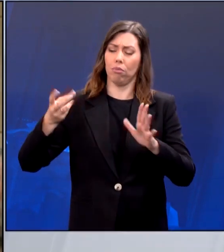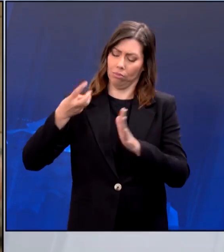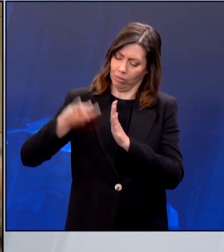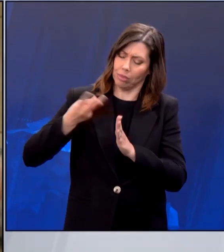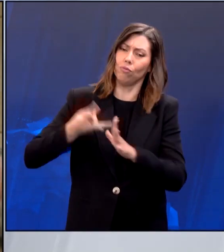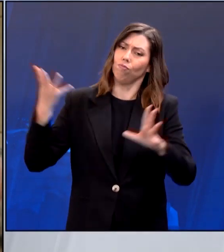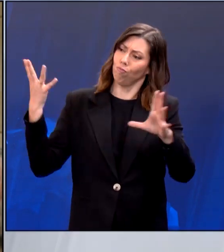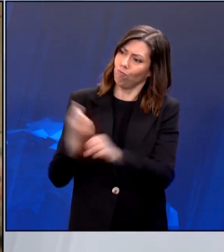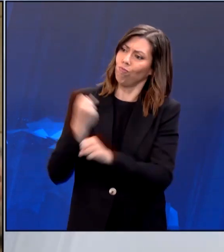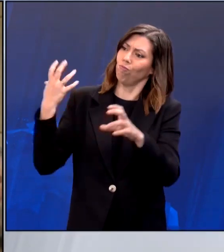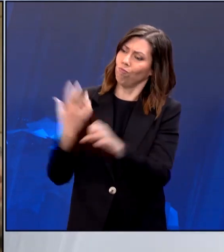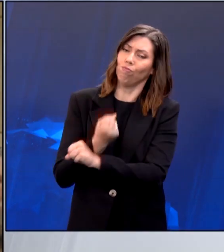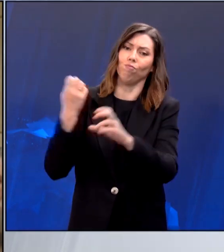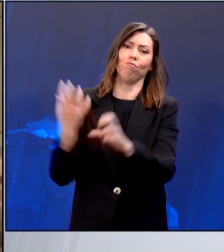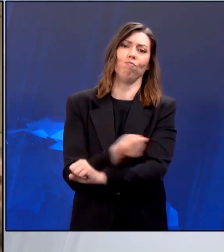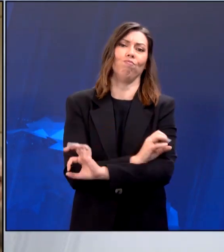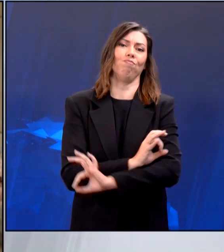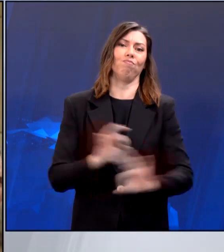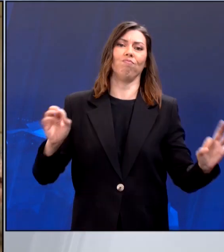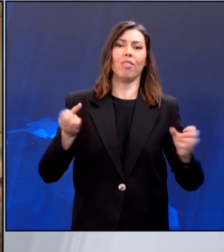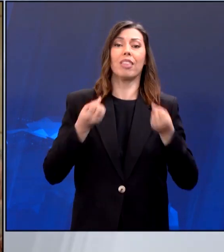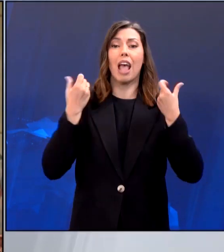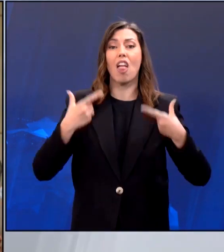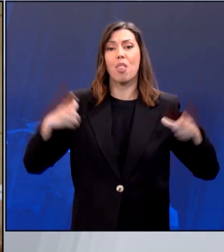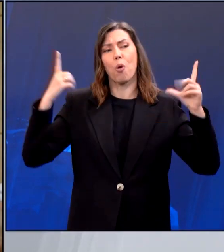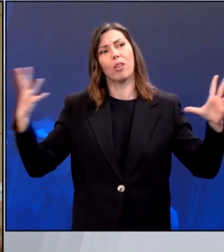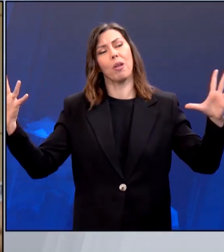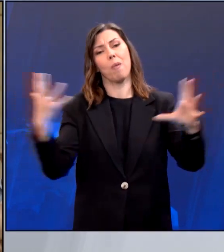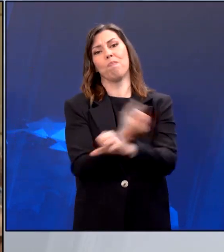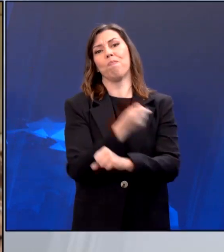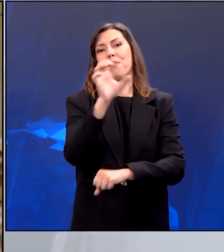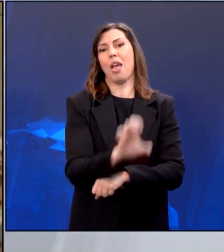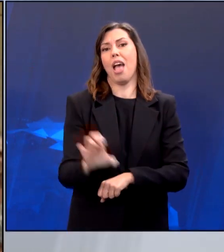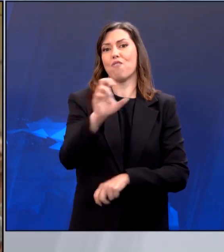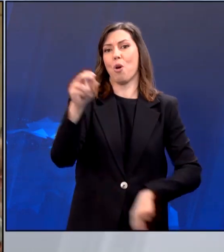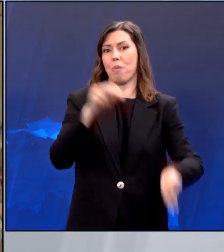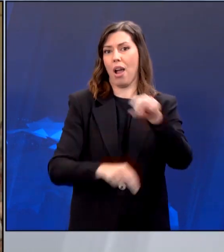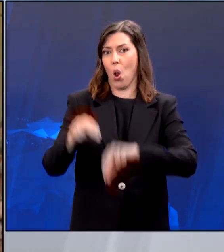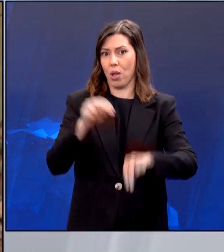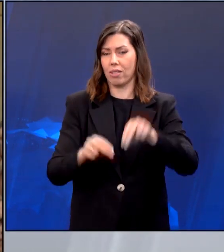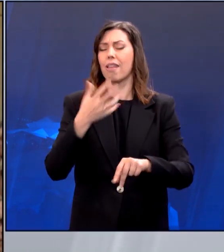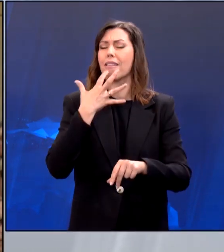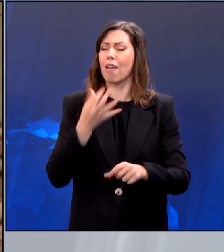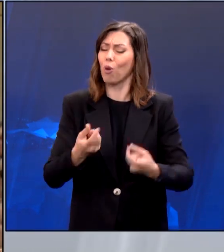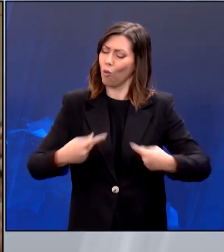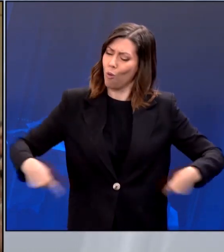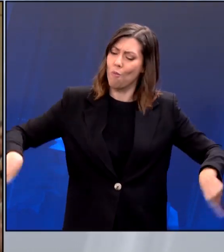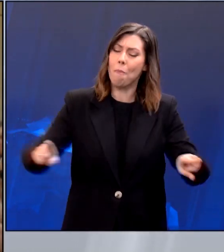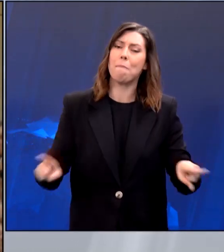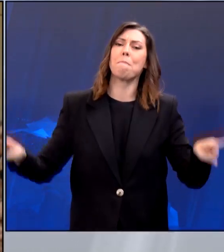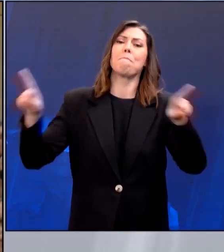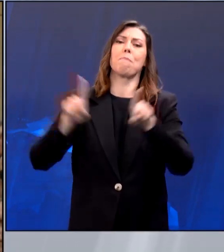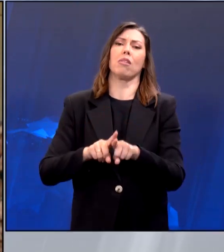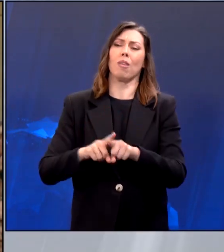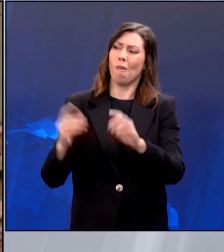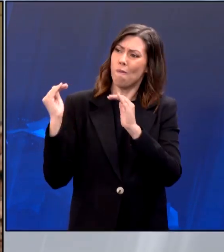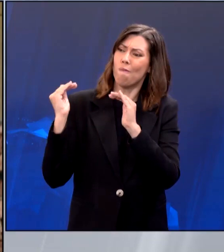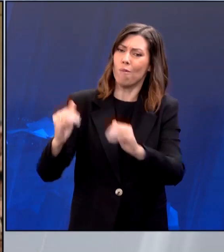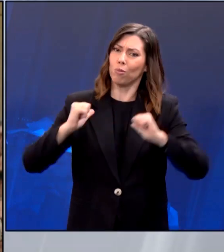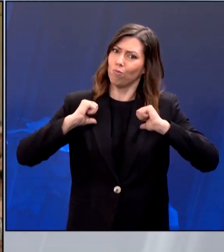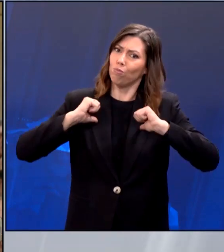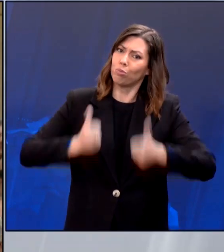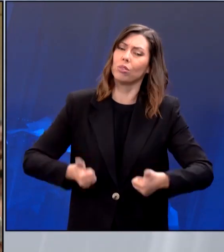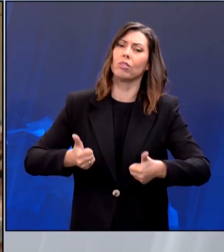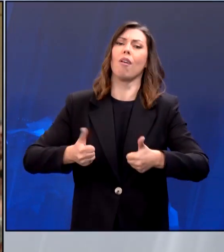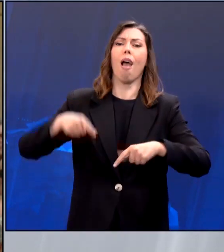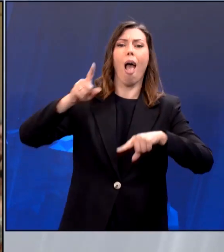επιτυχίες με μια μεγάλη νίκη της Νέας Δημοκρατίας της Ευρωεκλογίας. Πάμε μαζί λοιπόν σταθερά τολμηρά να φέρουμε την